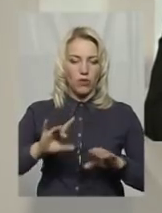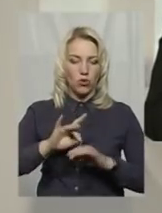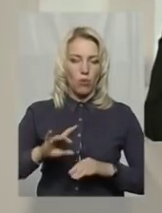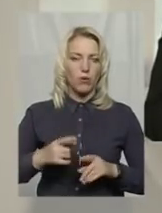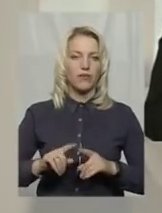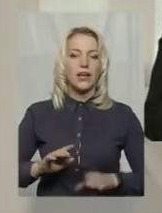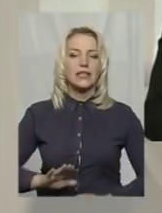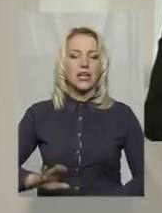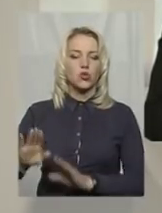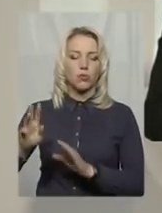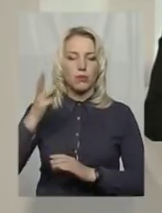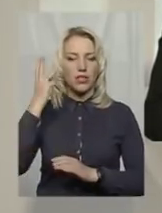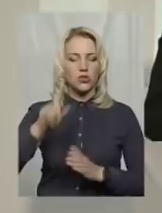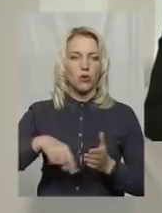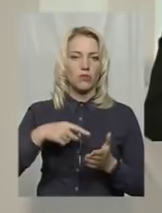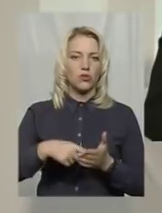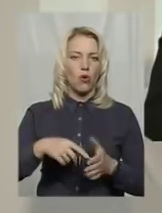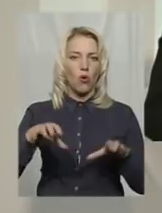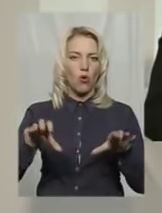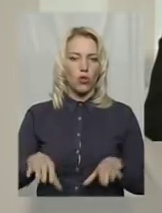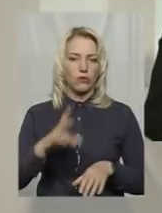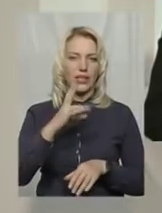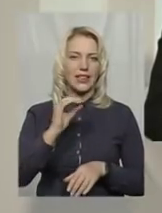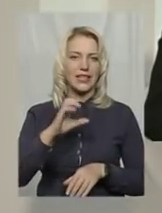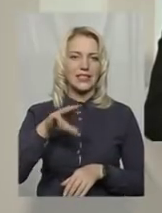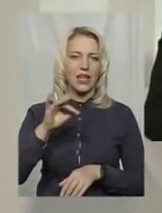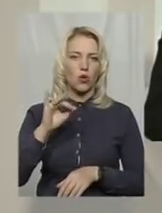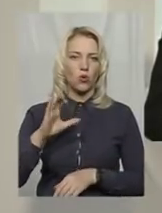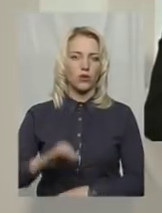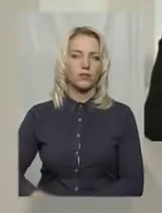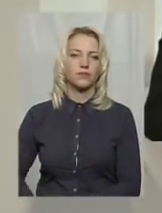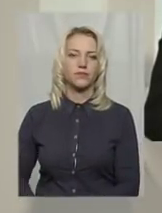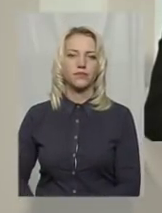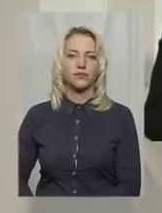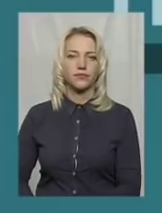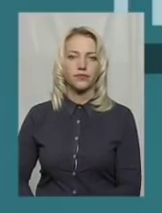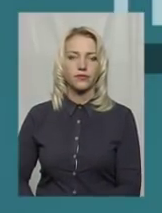Хмельницького міського голови Анатолій Нестерук. Послухаємо коментар.